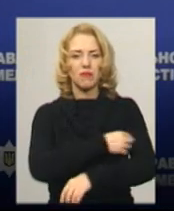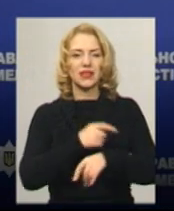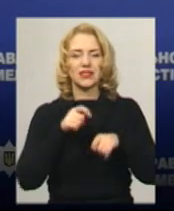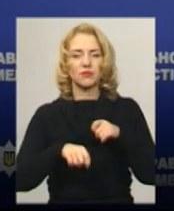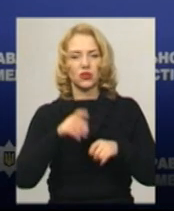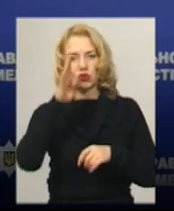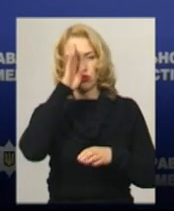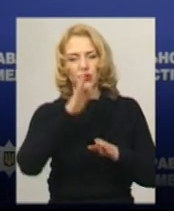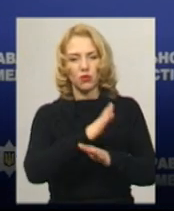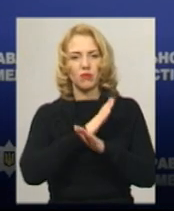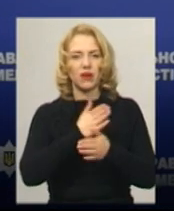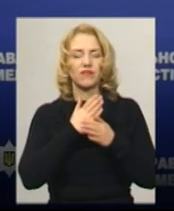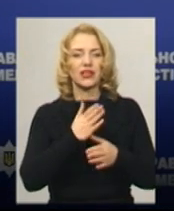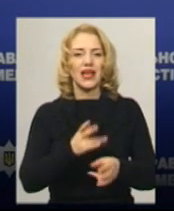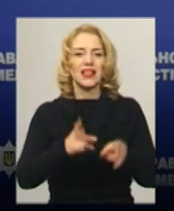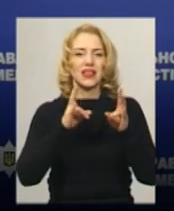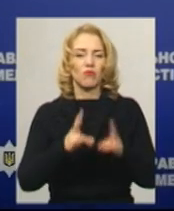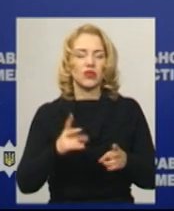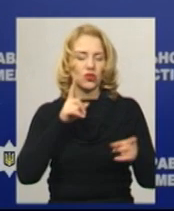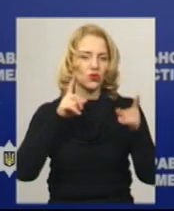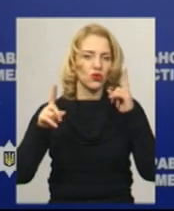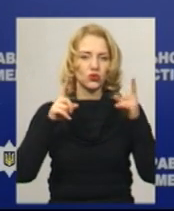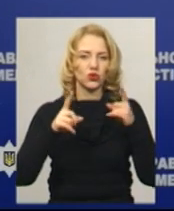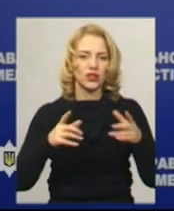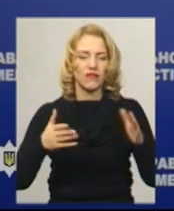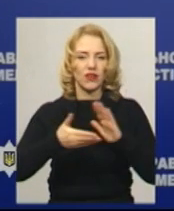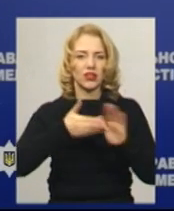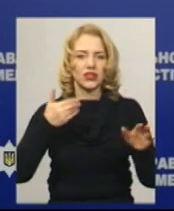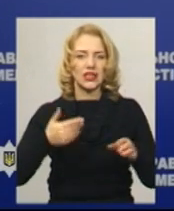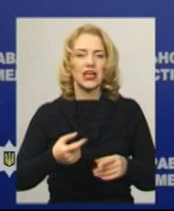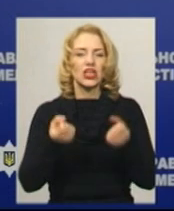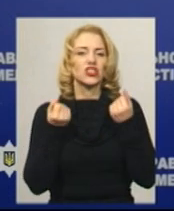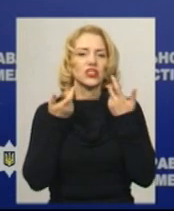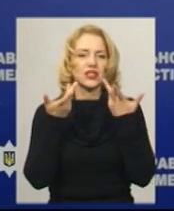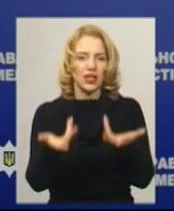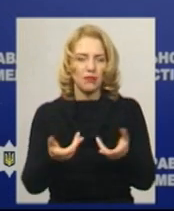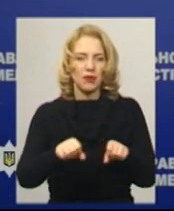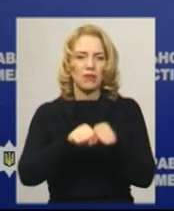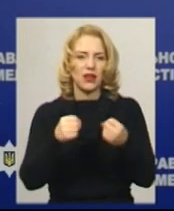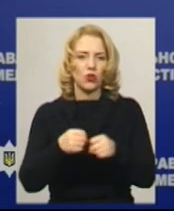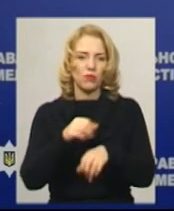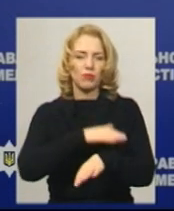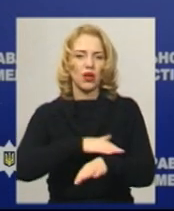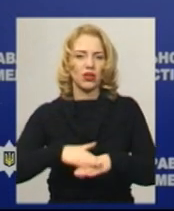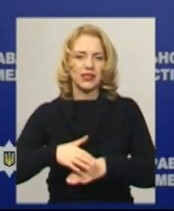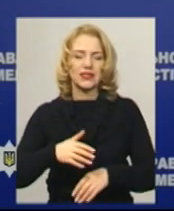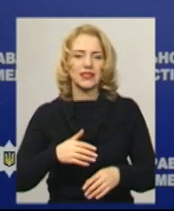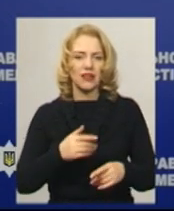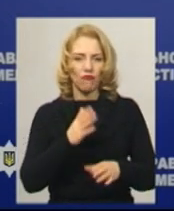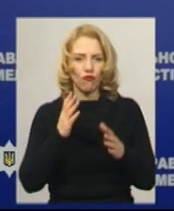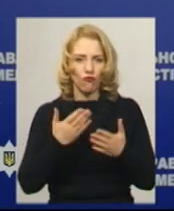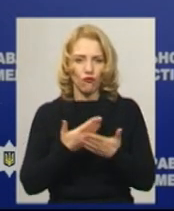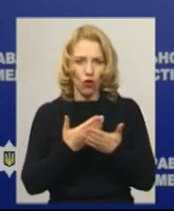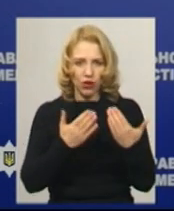чоловік помер від травматичного шоку, викликаного численними переломами кінцівок. За цим фактом працівники